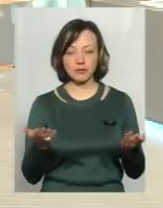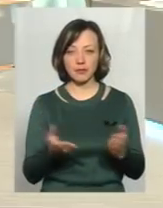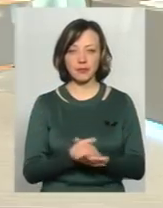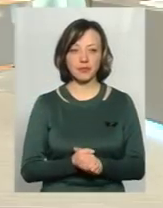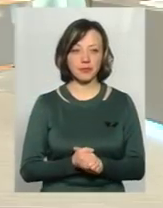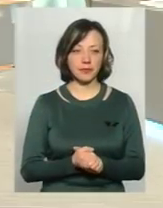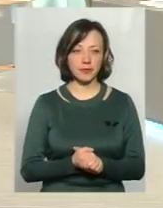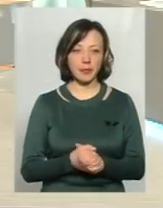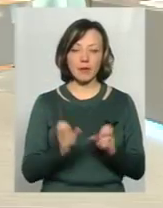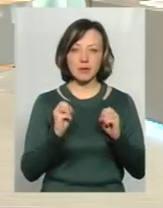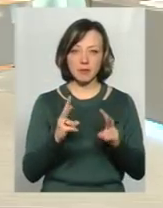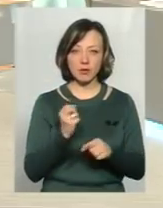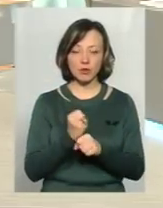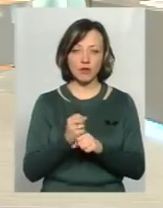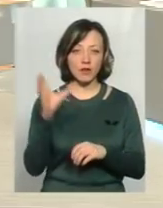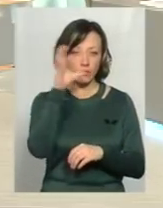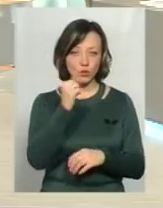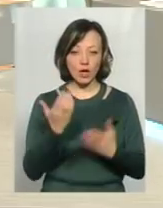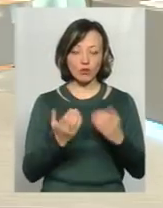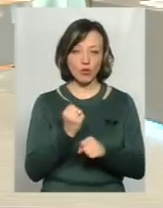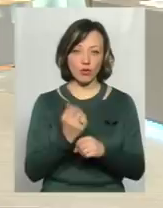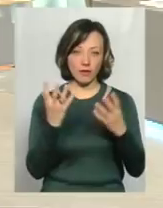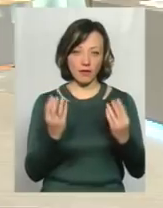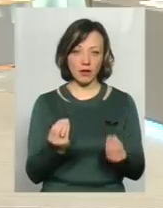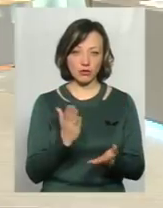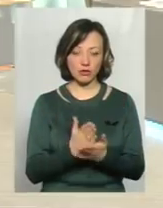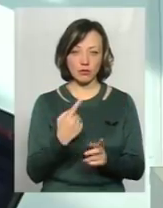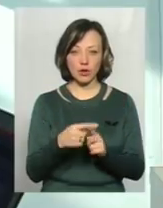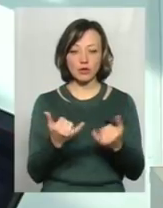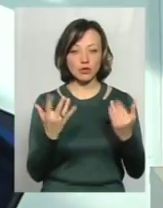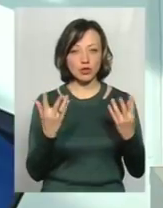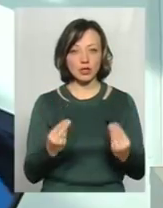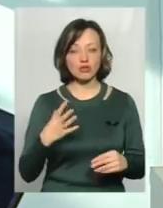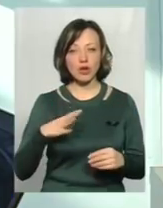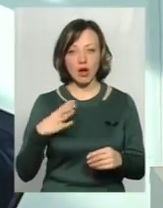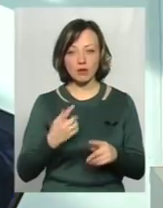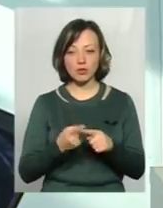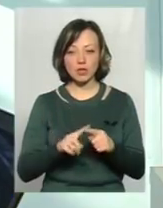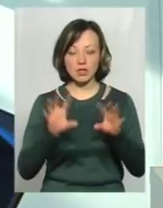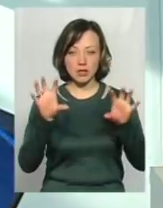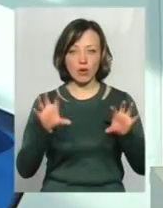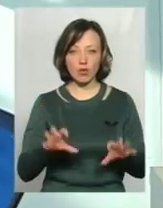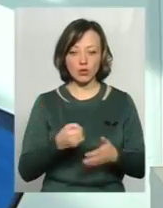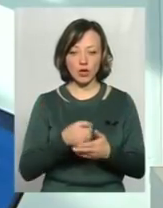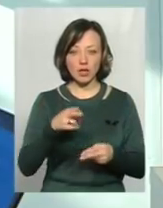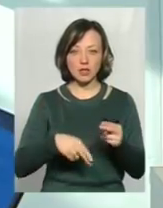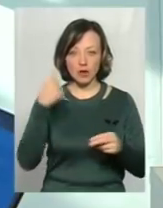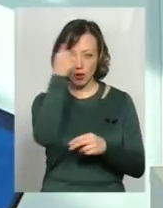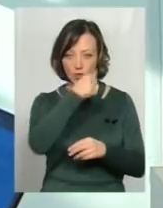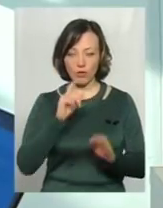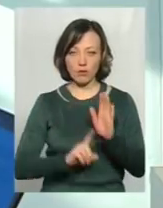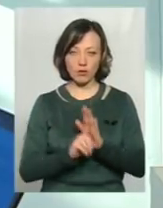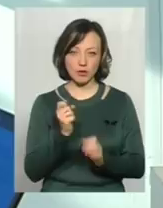також дуже небезпечно. І на сьогоднішній день ми чекаємо, що цей закон до кінця року має вже